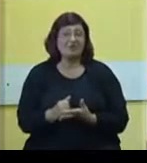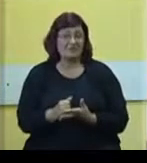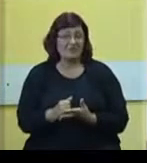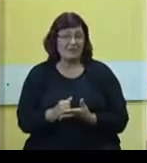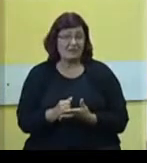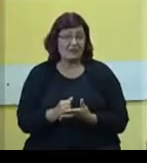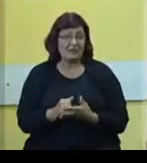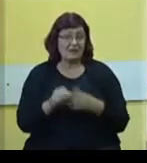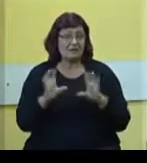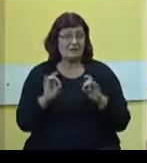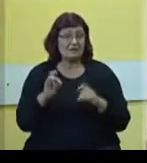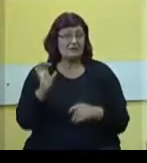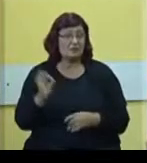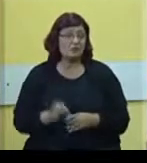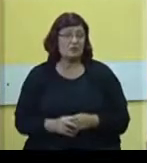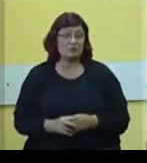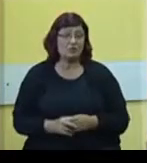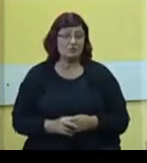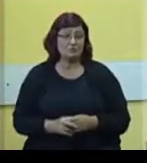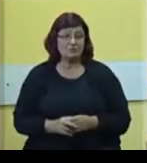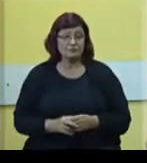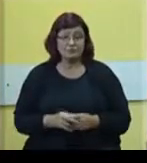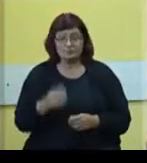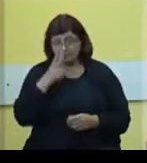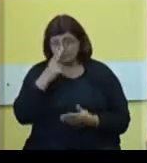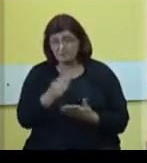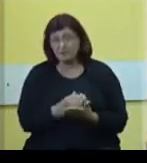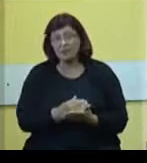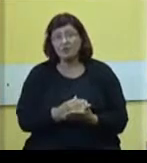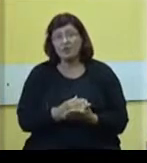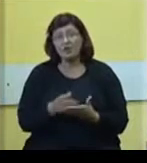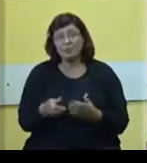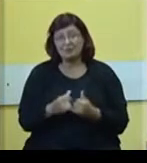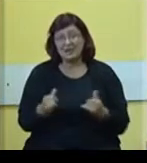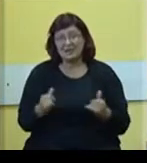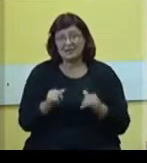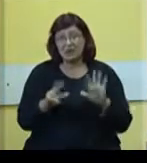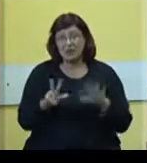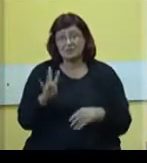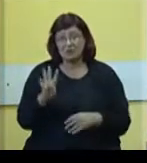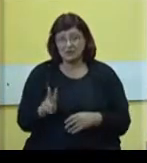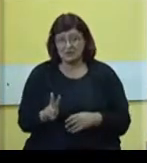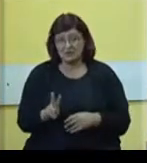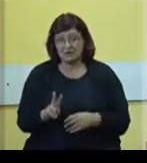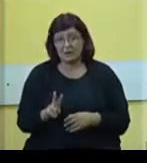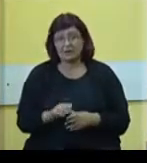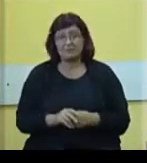,75%. Pa pogledamo program regionalnog razvoja 8,42%,